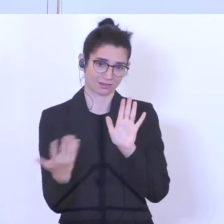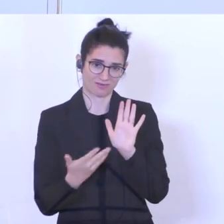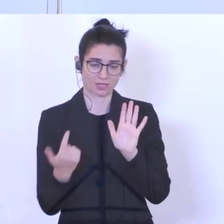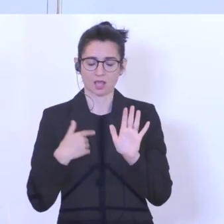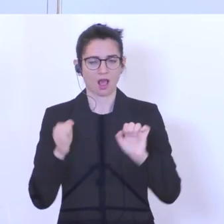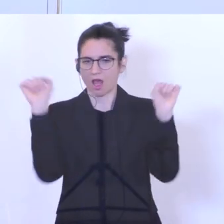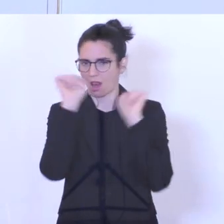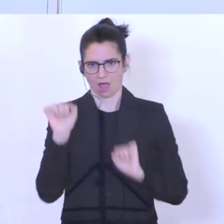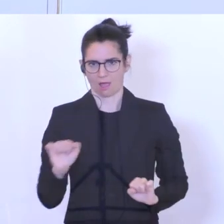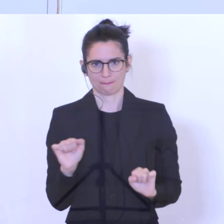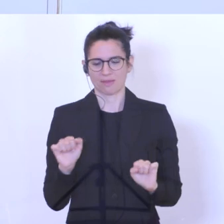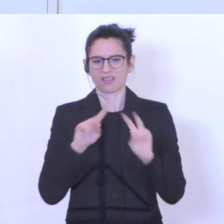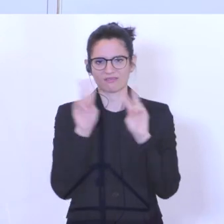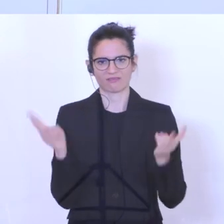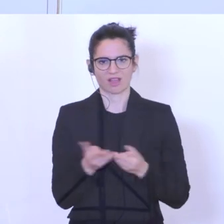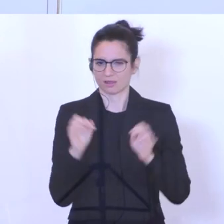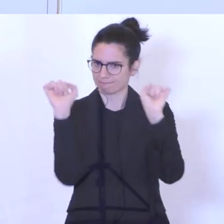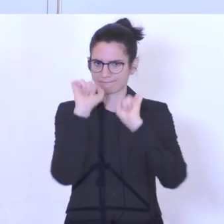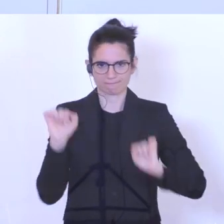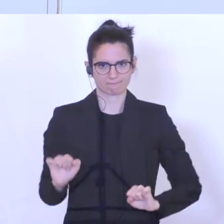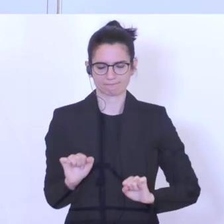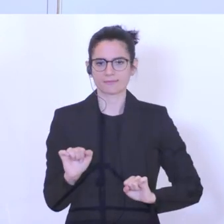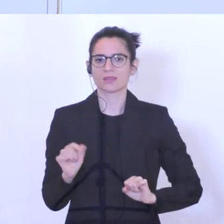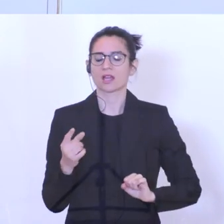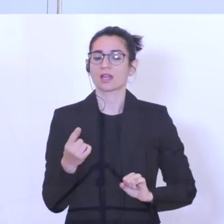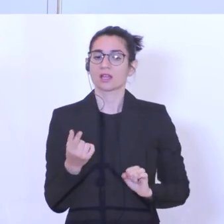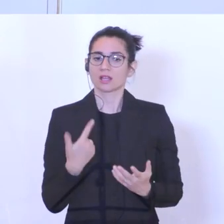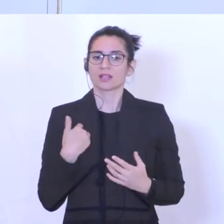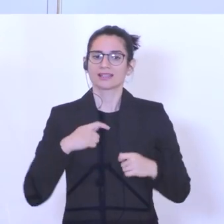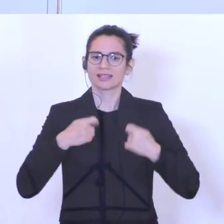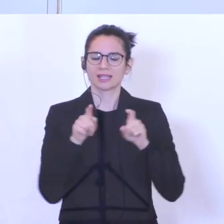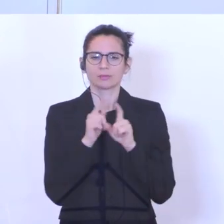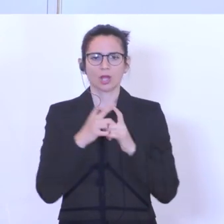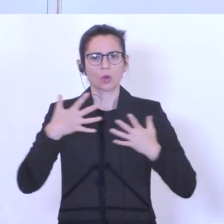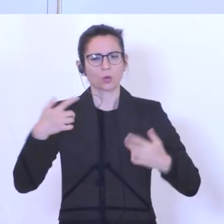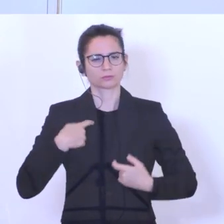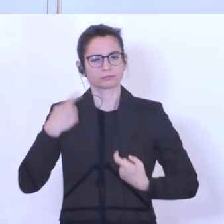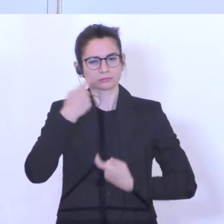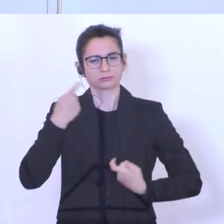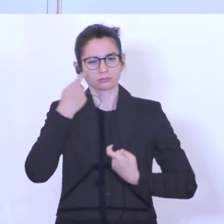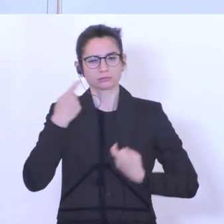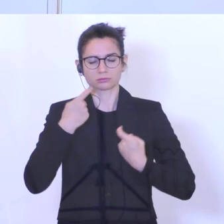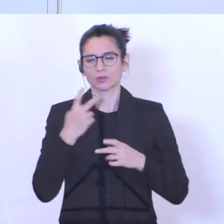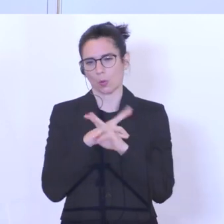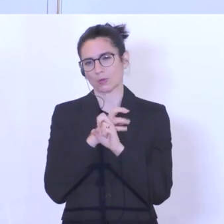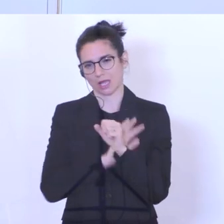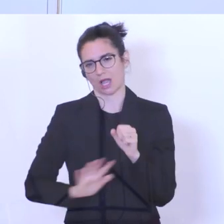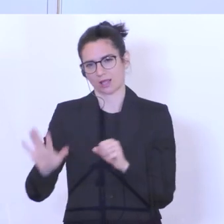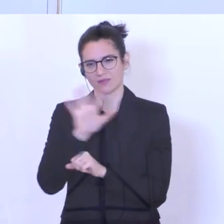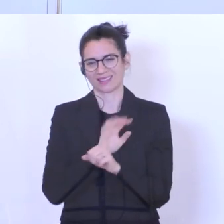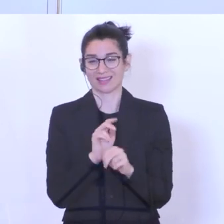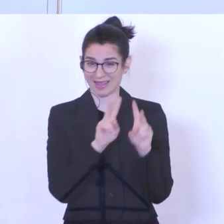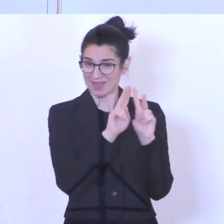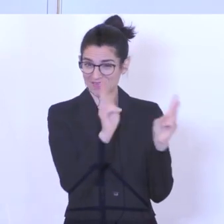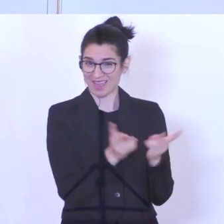alarmierend. Es ist weltweit alarmierend und es gibt auch große Bedenken für Österreich. Weltweit gilt, dass